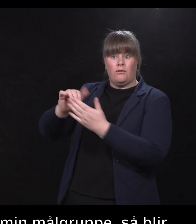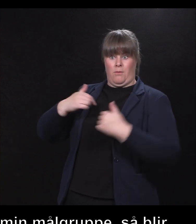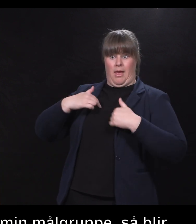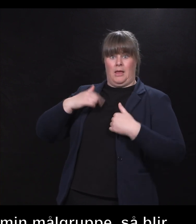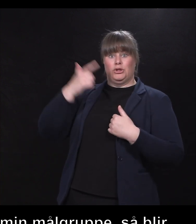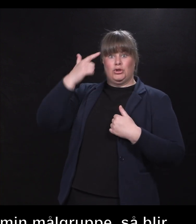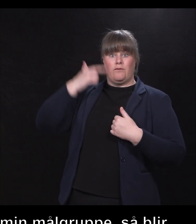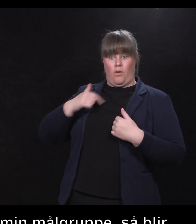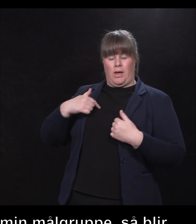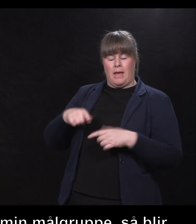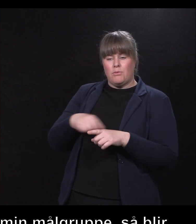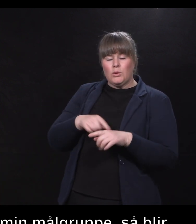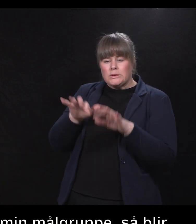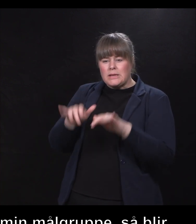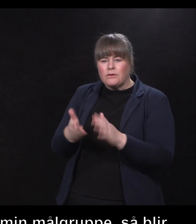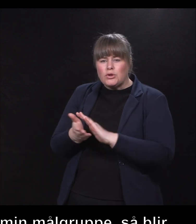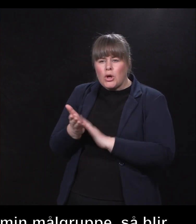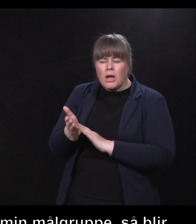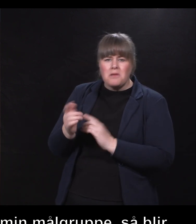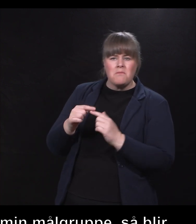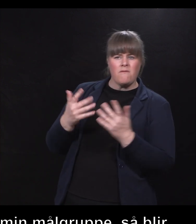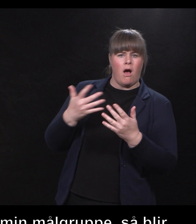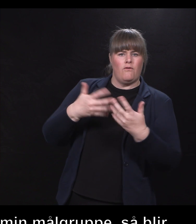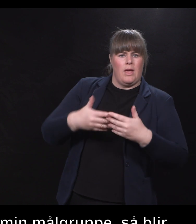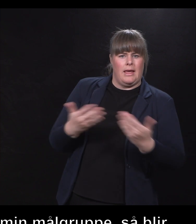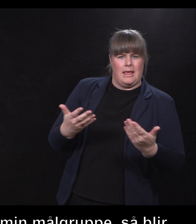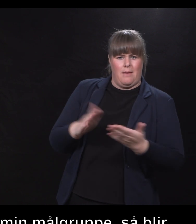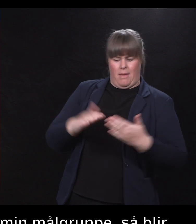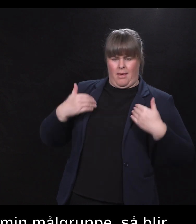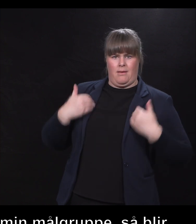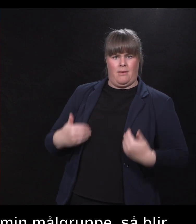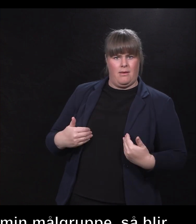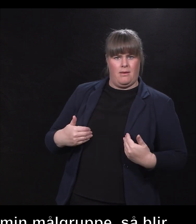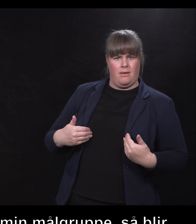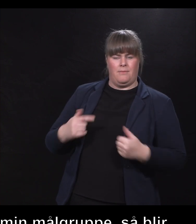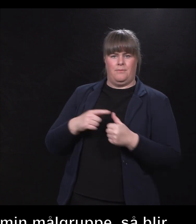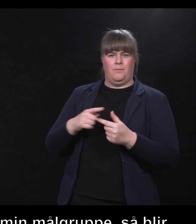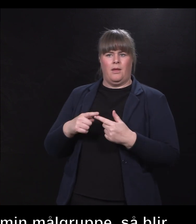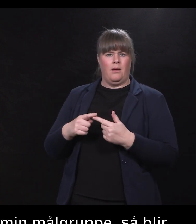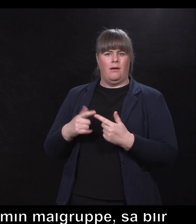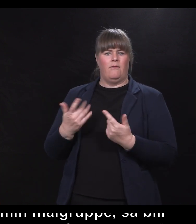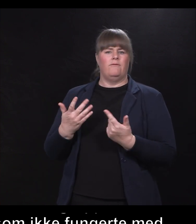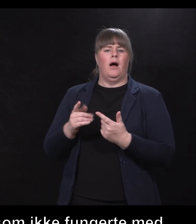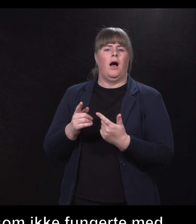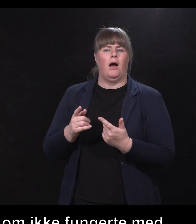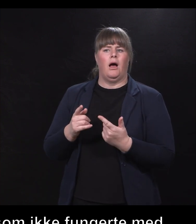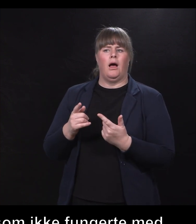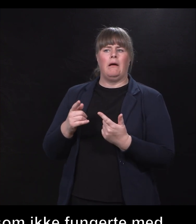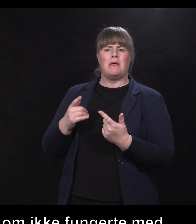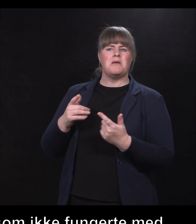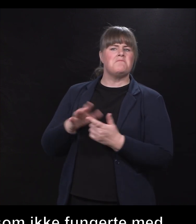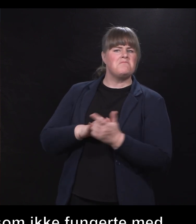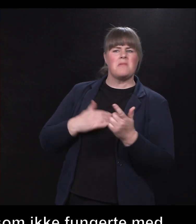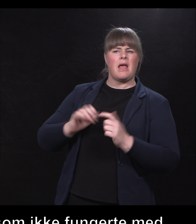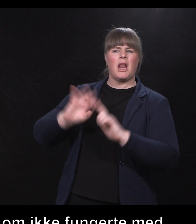om hva som ikke fungerte med meg. Hva som ikke jeg ville klare å oppnå,